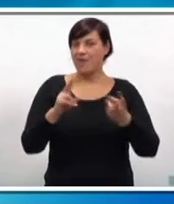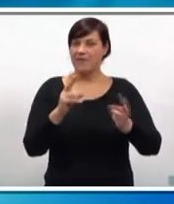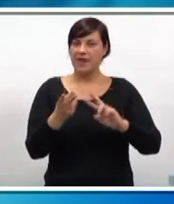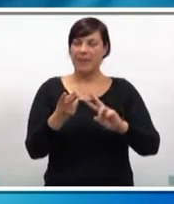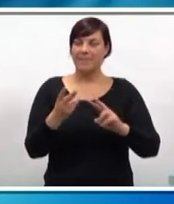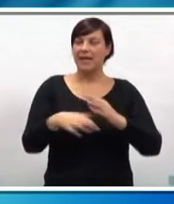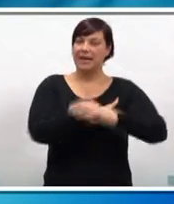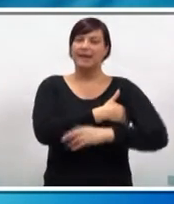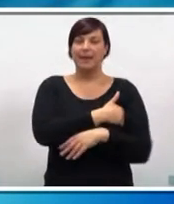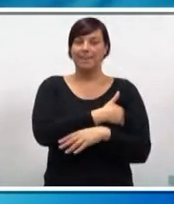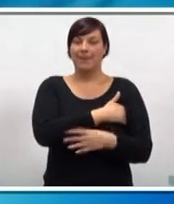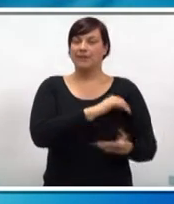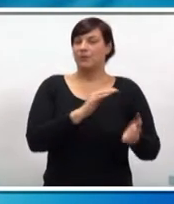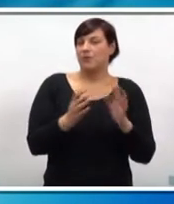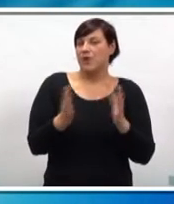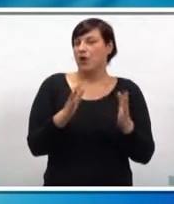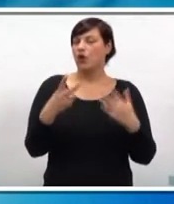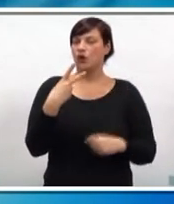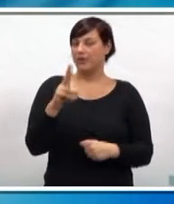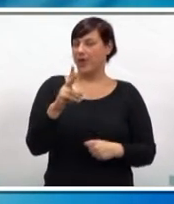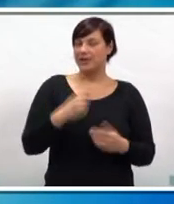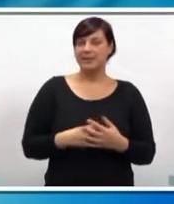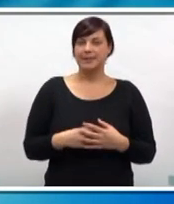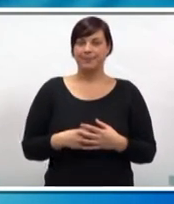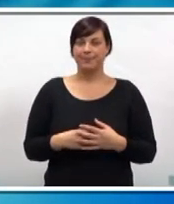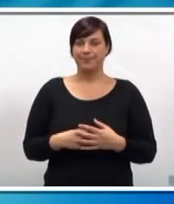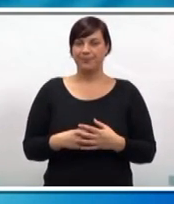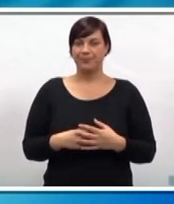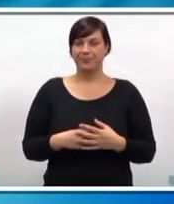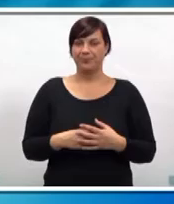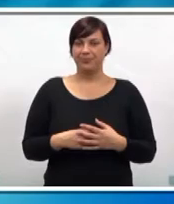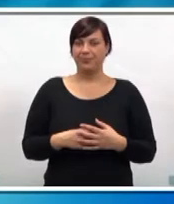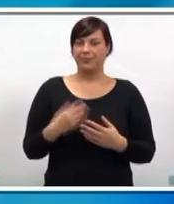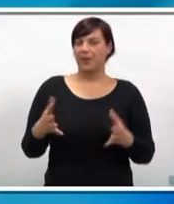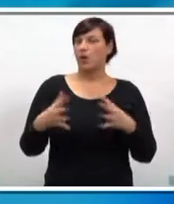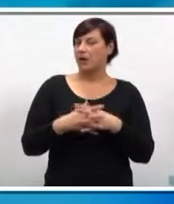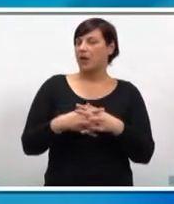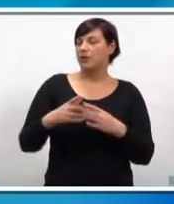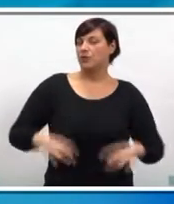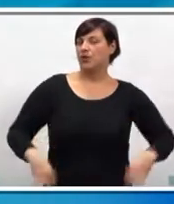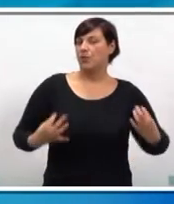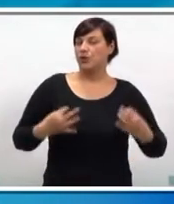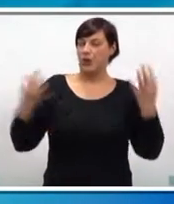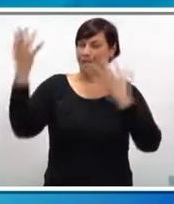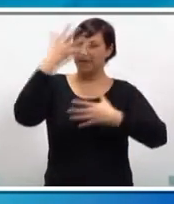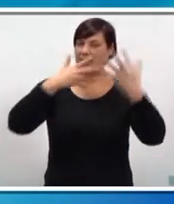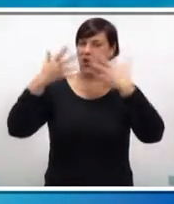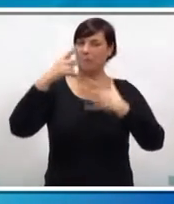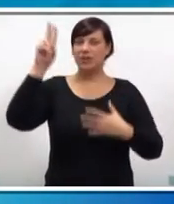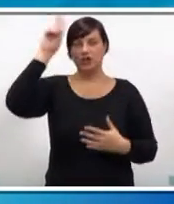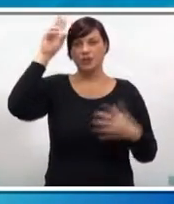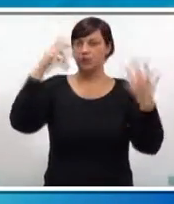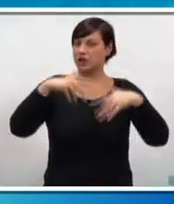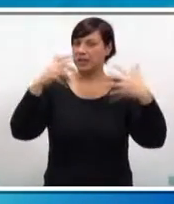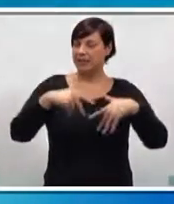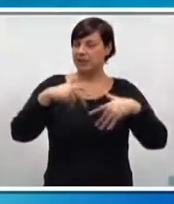uvjeti. Temperatura zraka kreta će se oko 12 stupnjeva Celzijevih. U gradu će tijekom jutra biti oblačno s mogućim